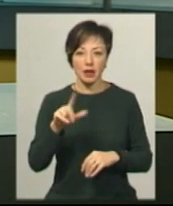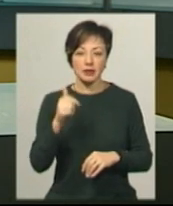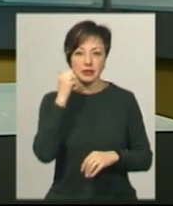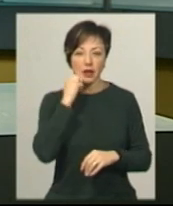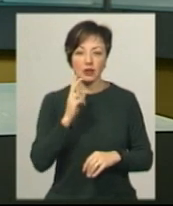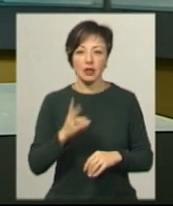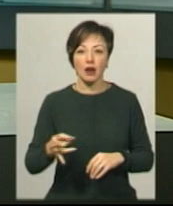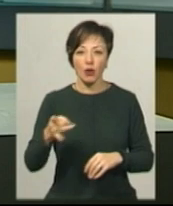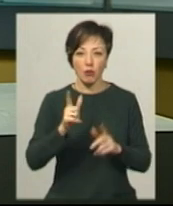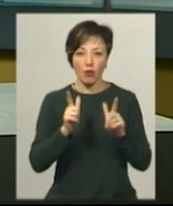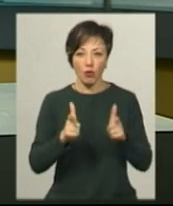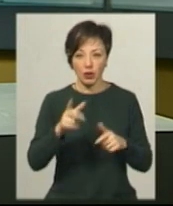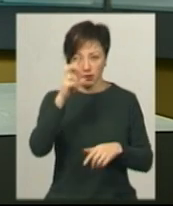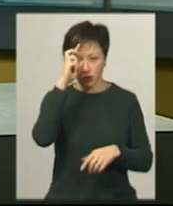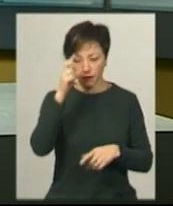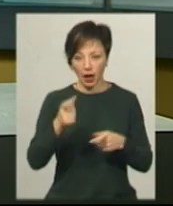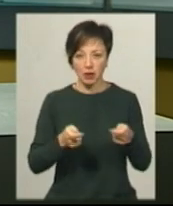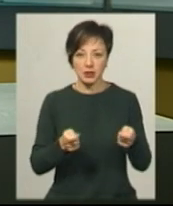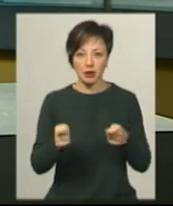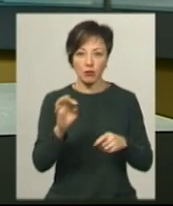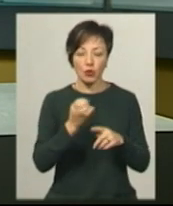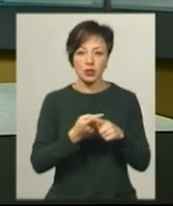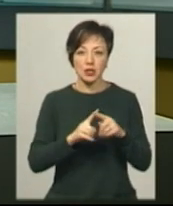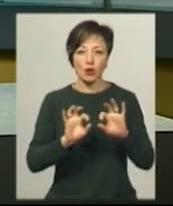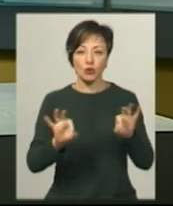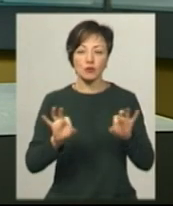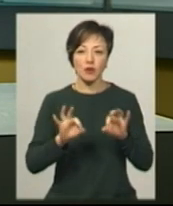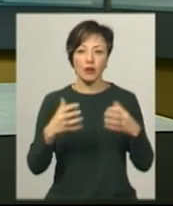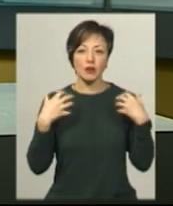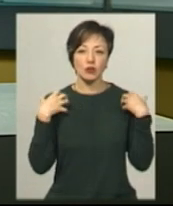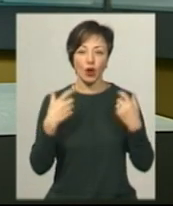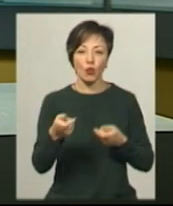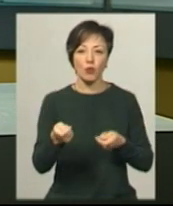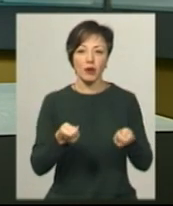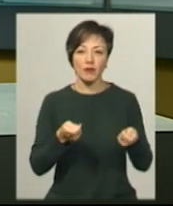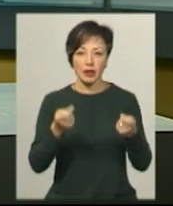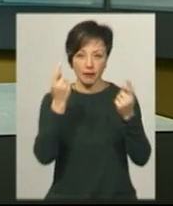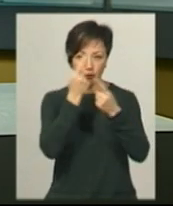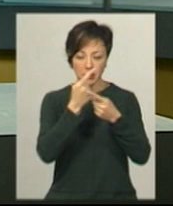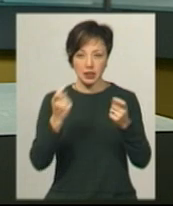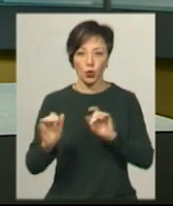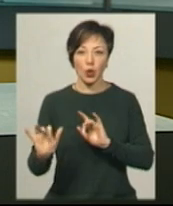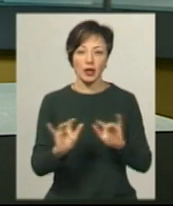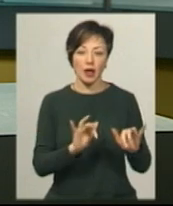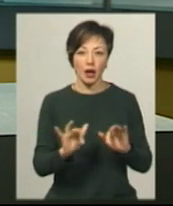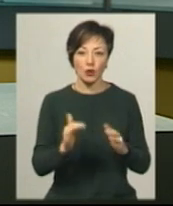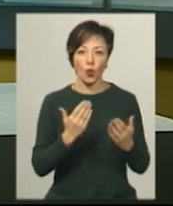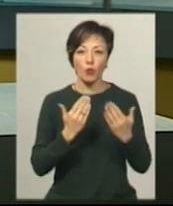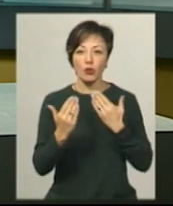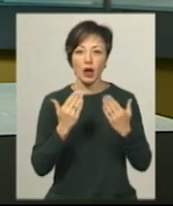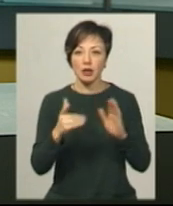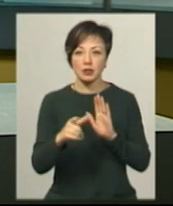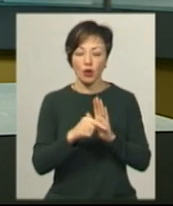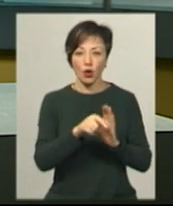Хмельницька обласна державна адміністрація. Про це розповіла Суспільному начальниця управління інформаційної діяльності та комунікацій з